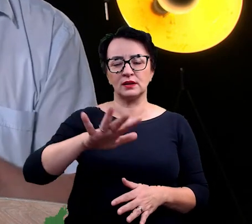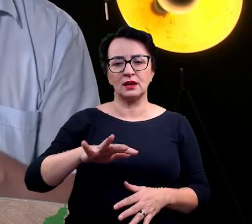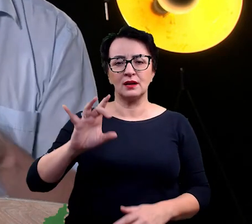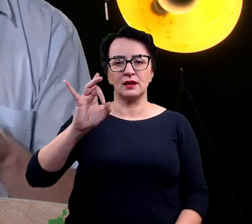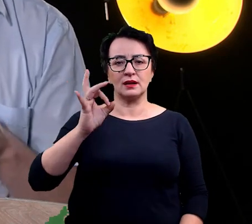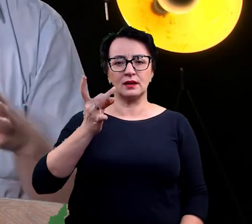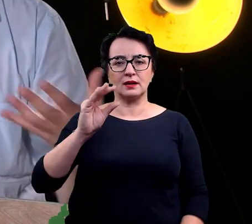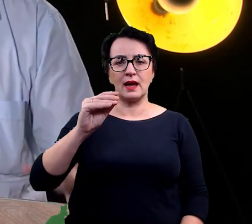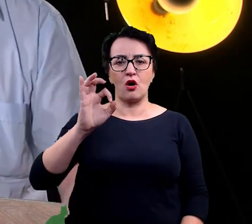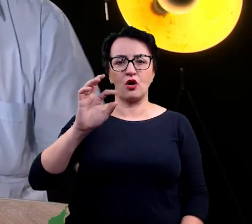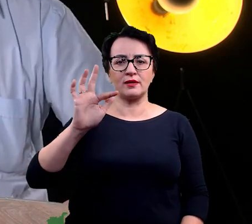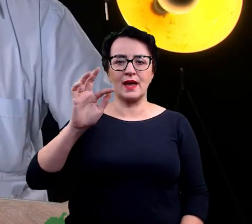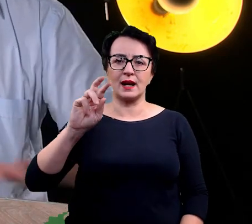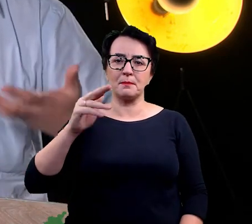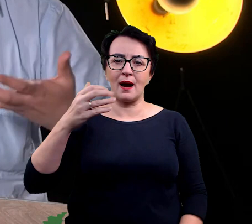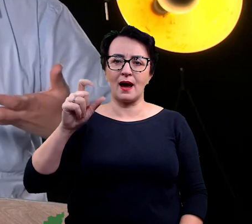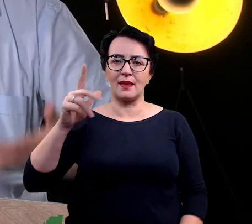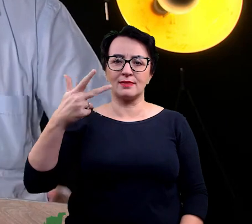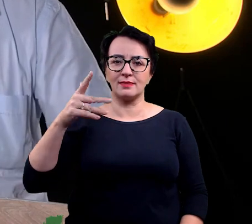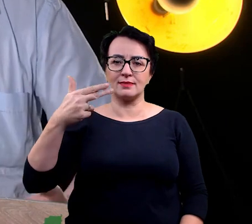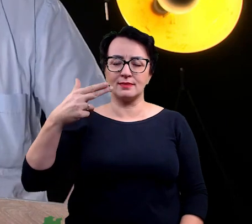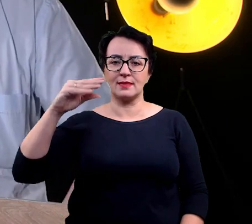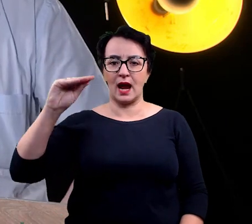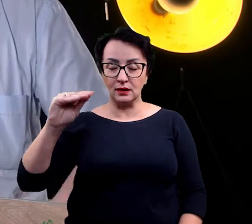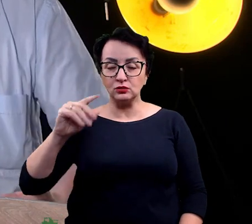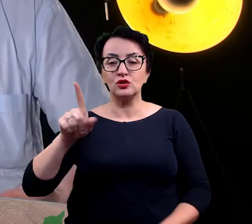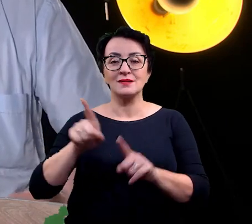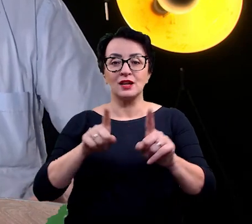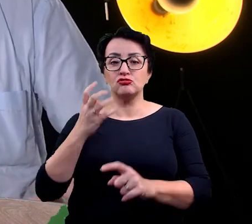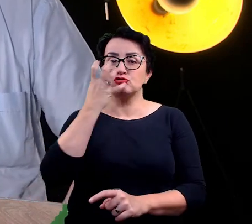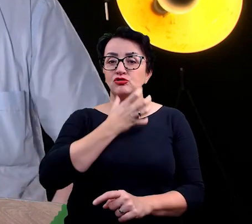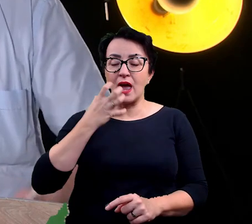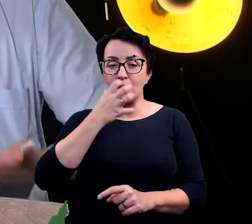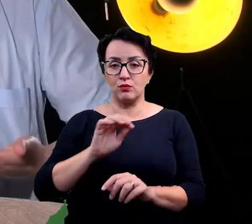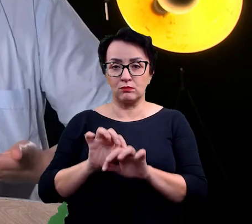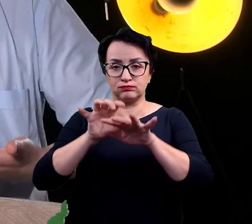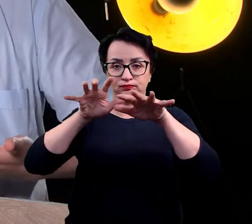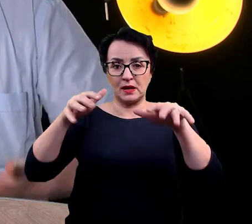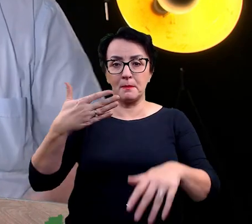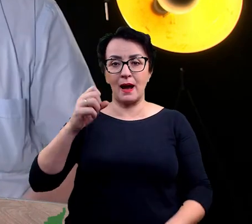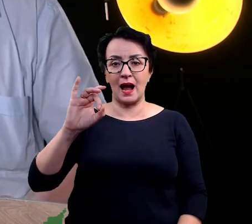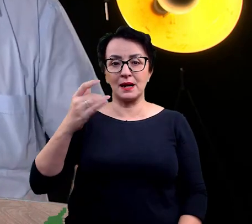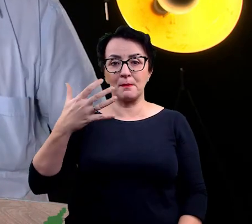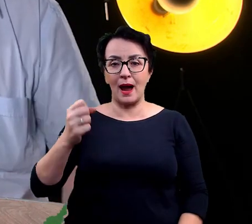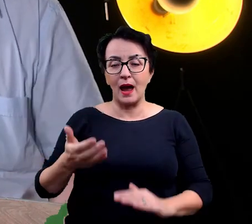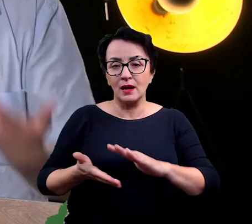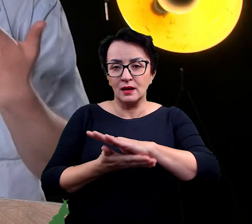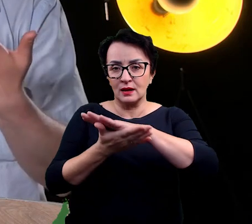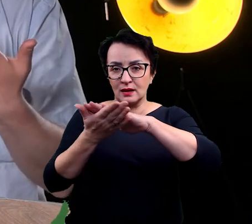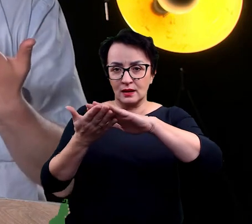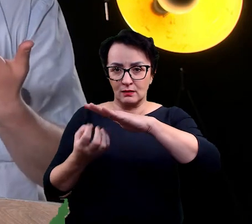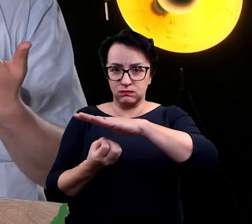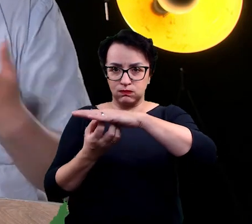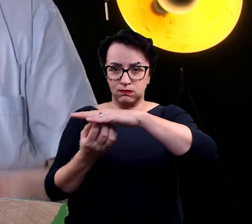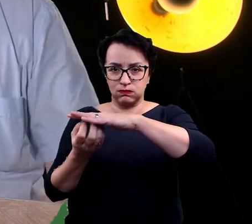geotermalnych, to znaczy takich, gdzie ciepło z ziemi, z magmy, która jest położona bardzo blisko powierzchni ziemi, jest w